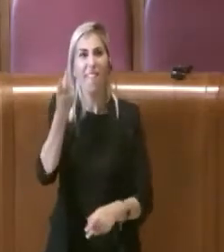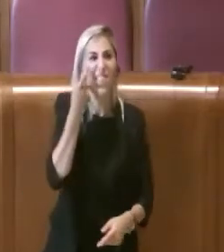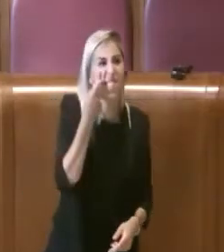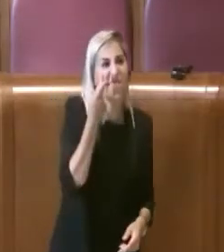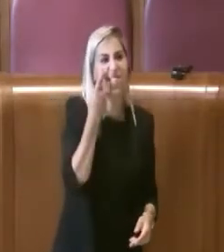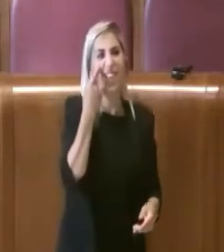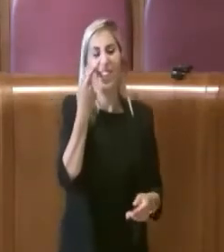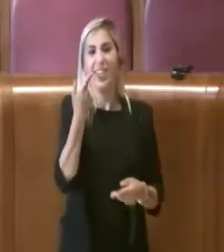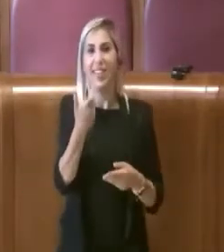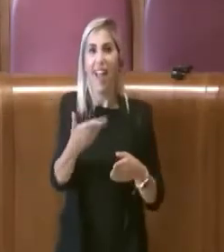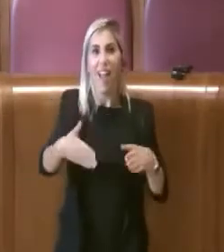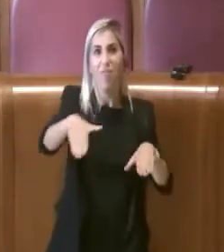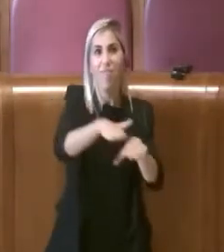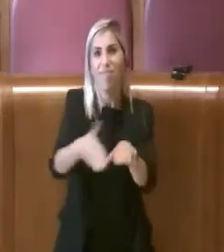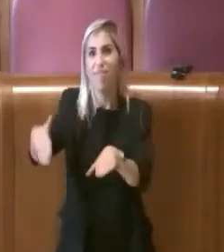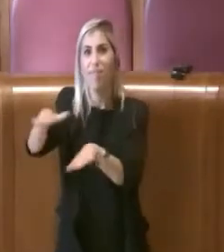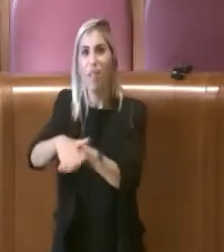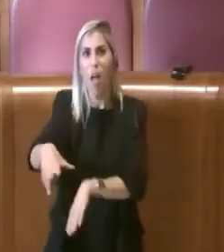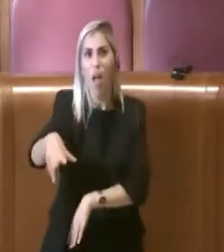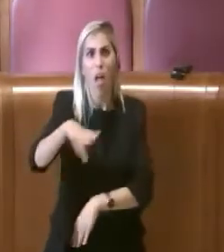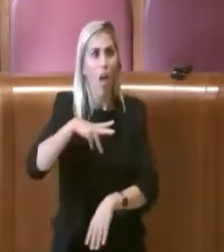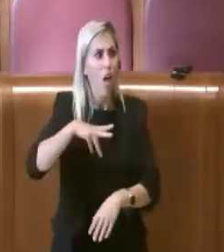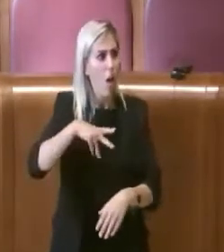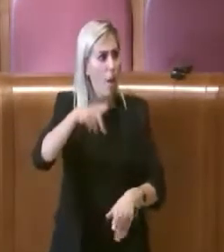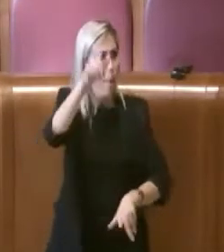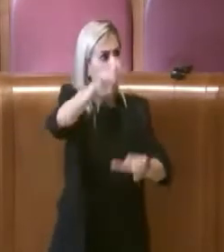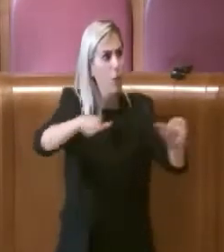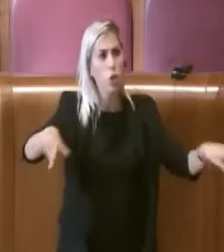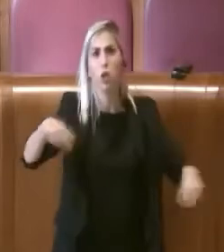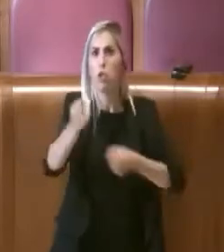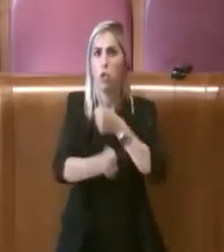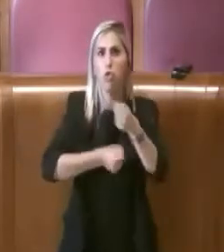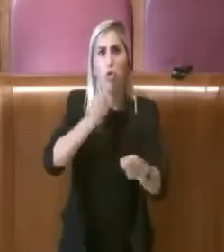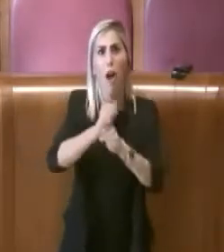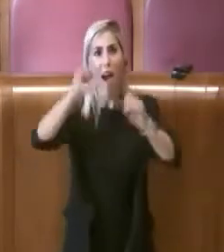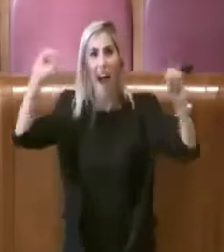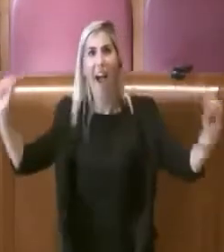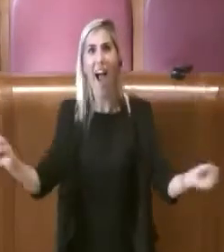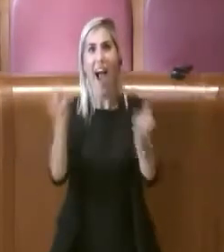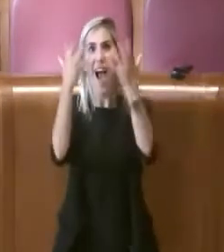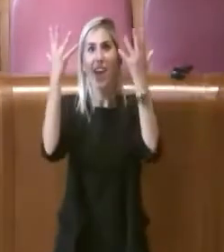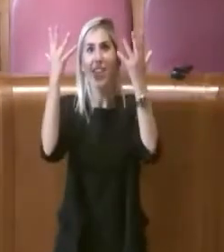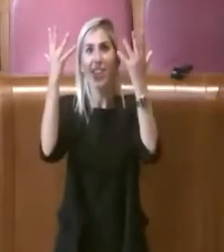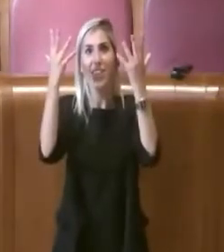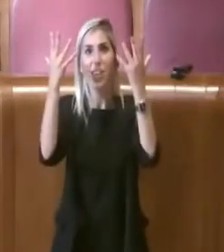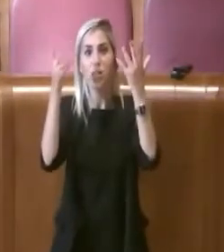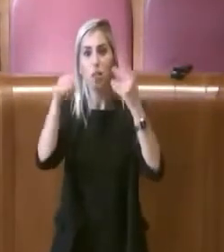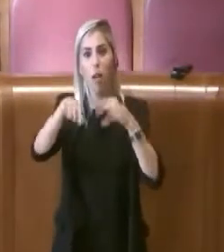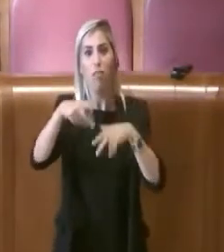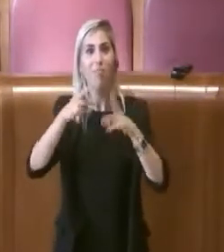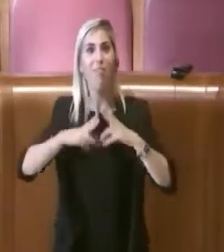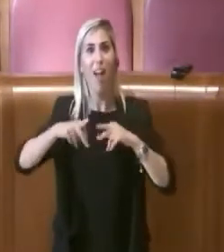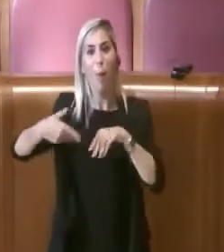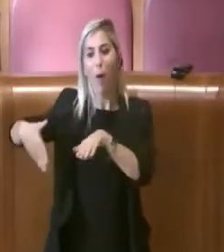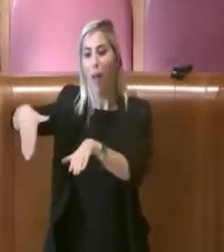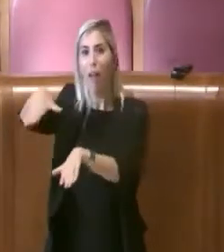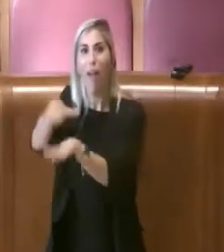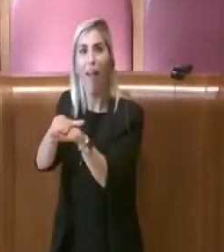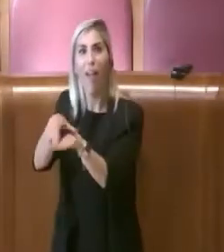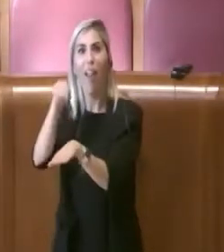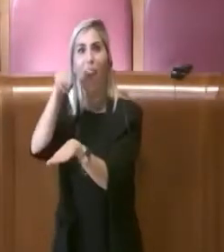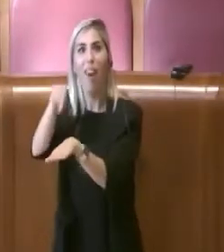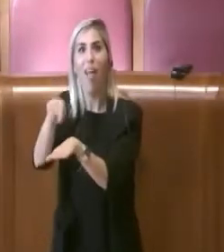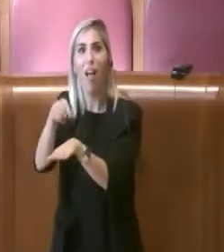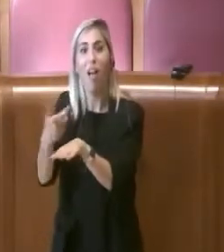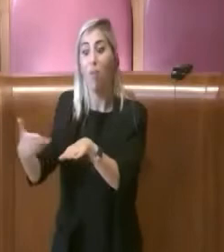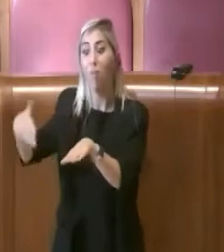le salme dei tanti personaggi storici, artisti, che sono seppelliti in